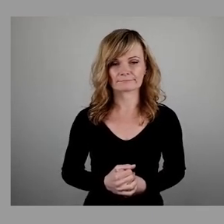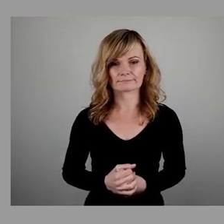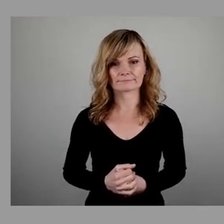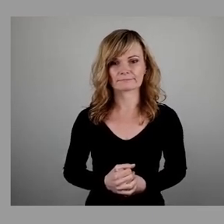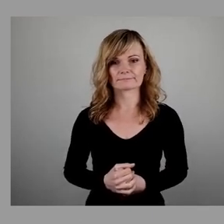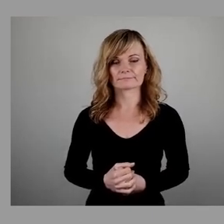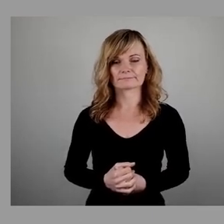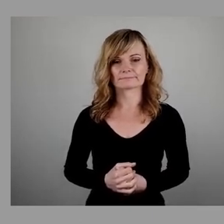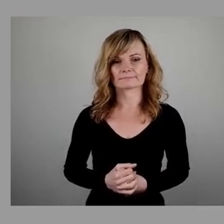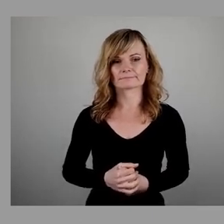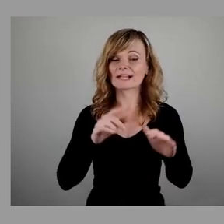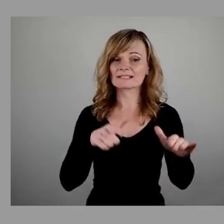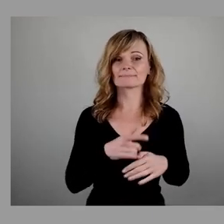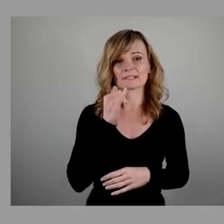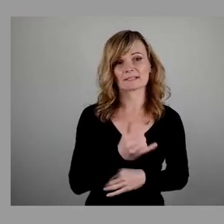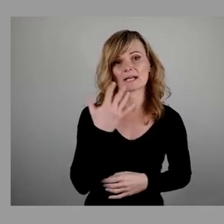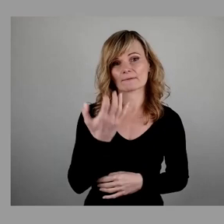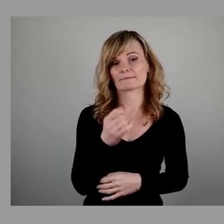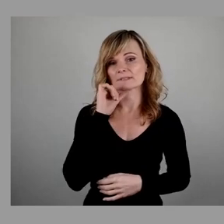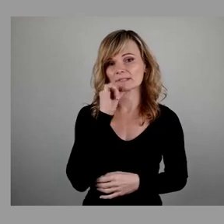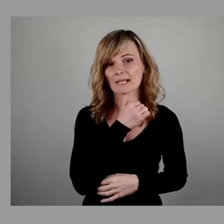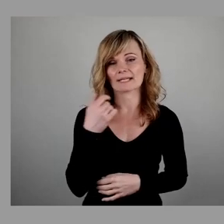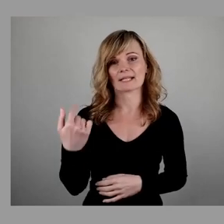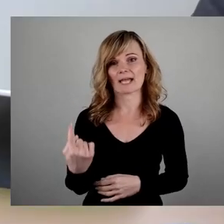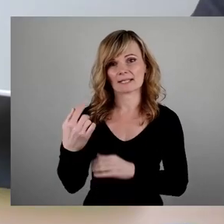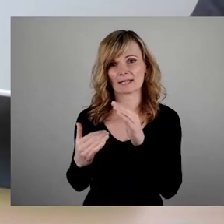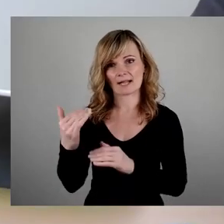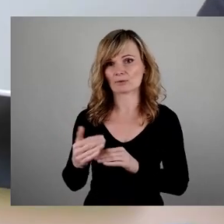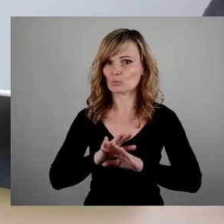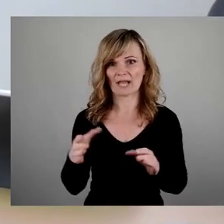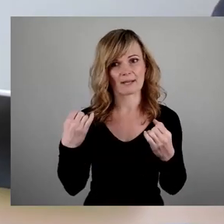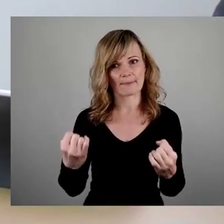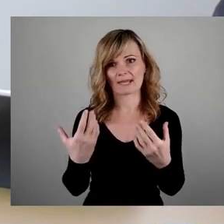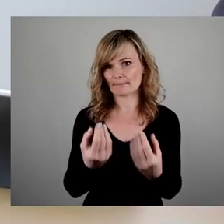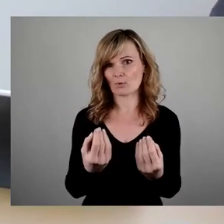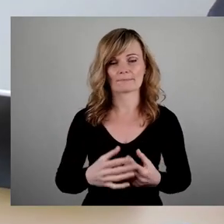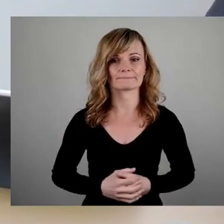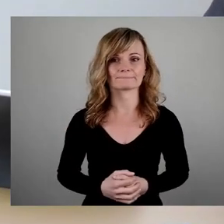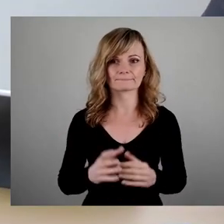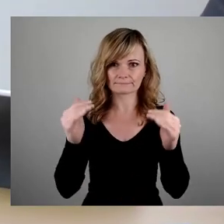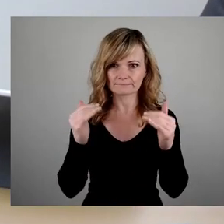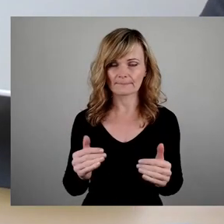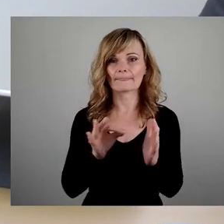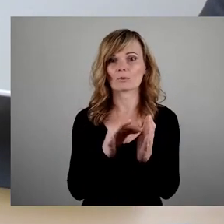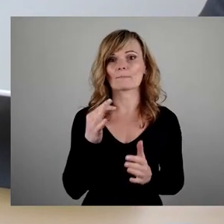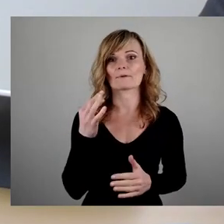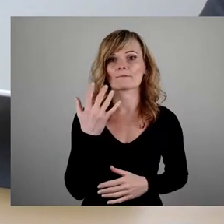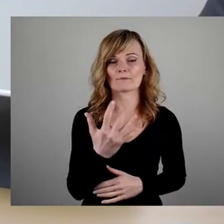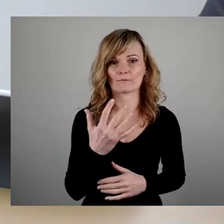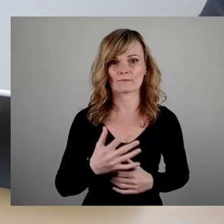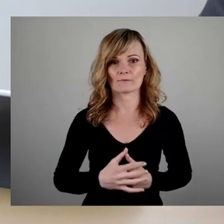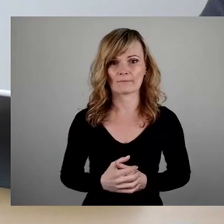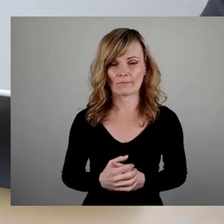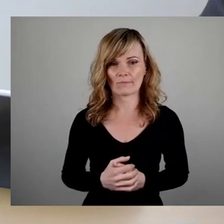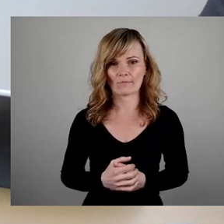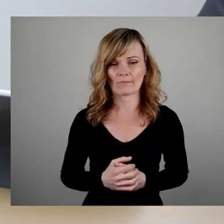Mit 17 Jahr 50 Nein eine Enthaltung keine Mehrheit bekommen. Dann kommen wir zu Top fünf und wie